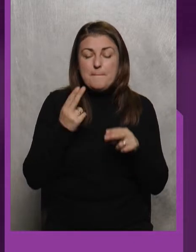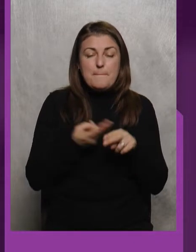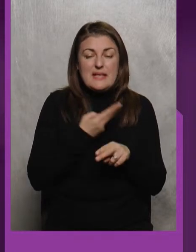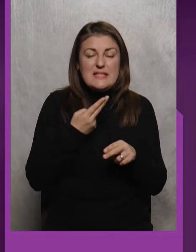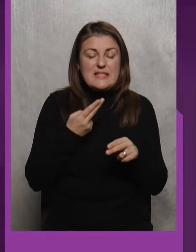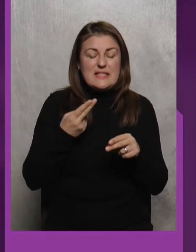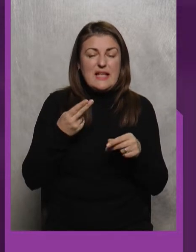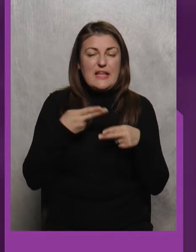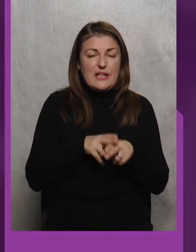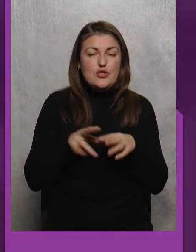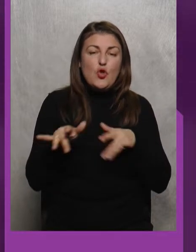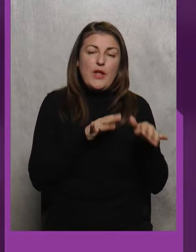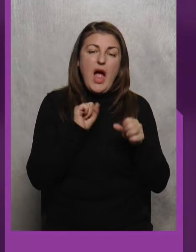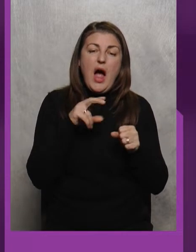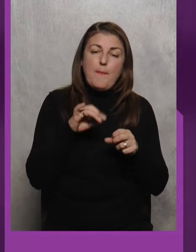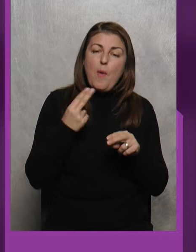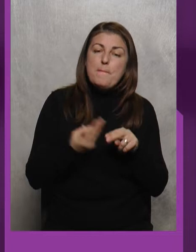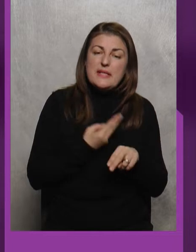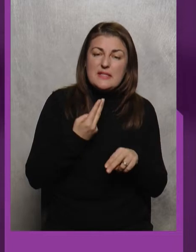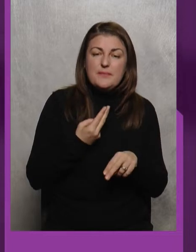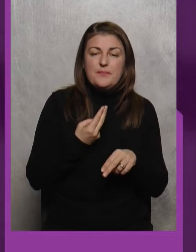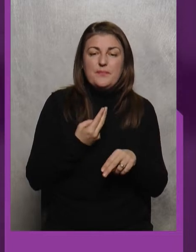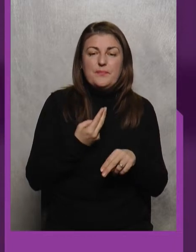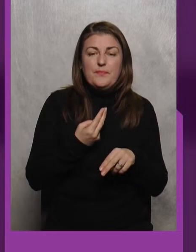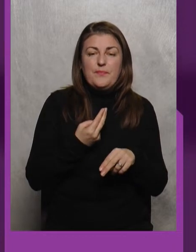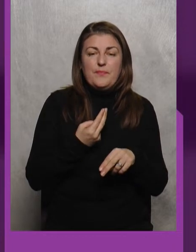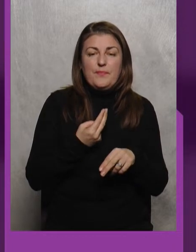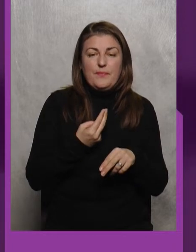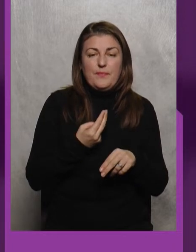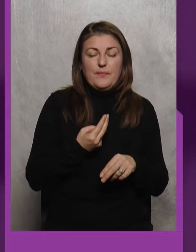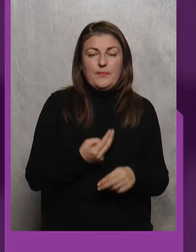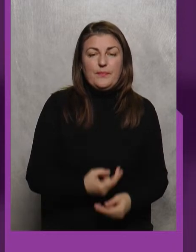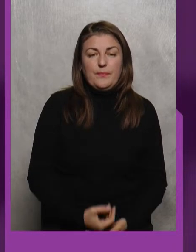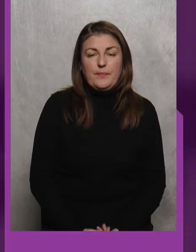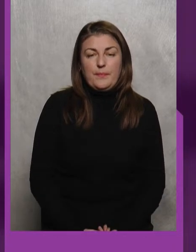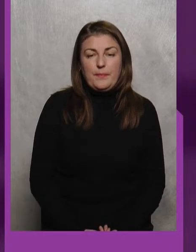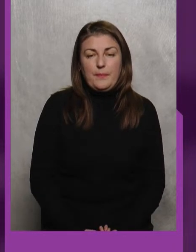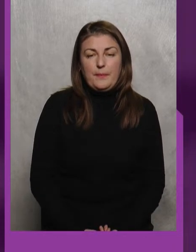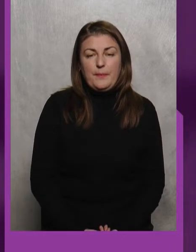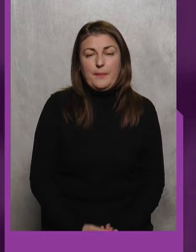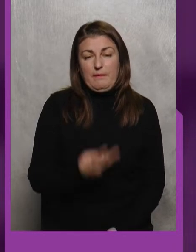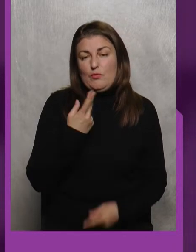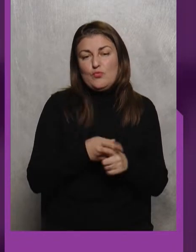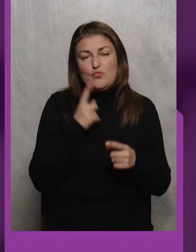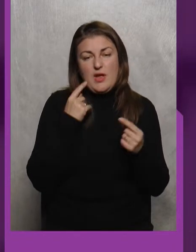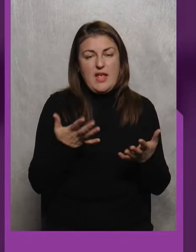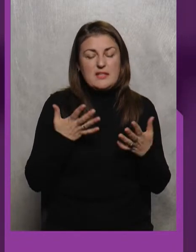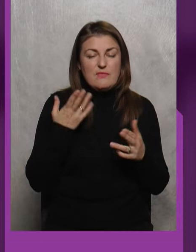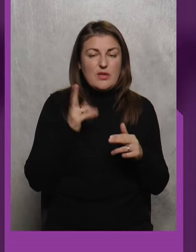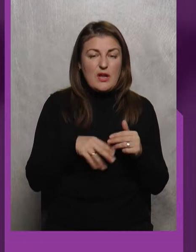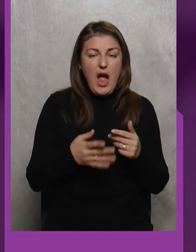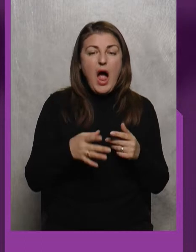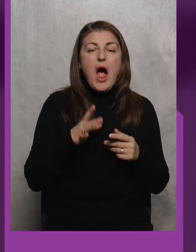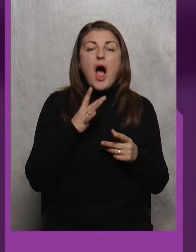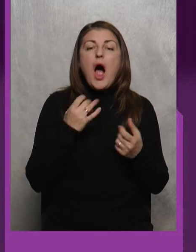Або Без Без О Япон Дуже іскраво Закінчилася Сутичка А